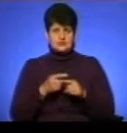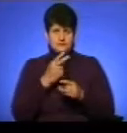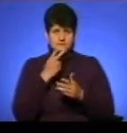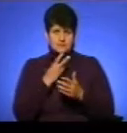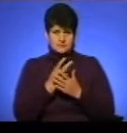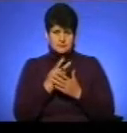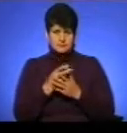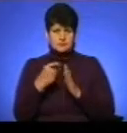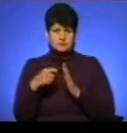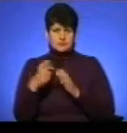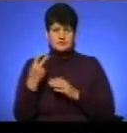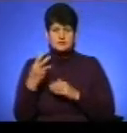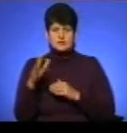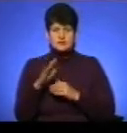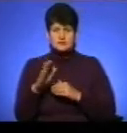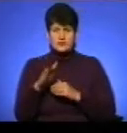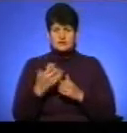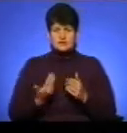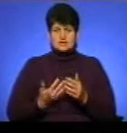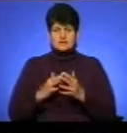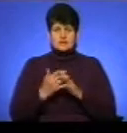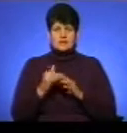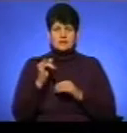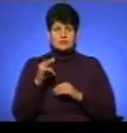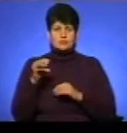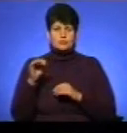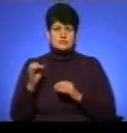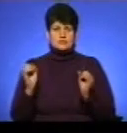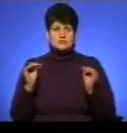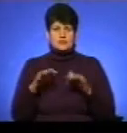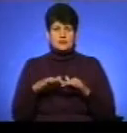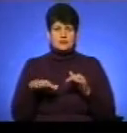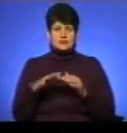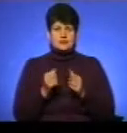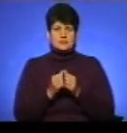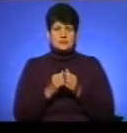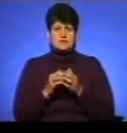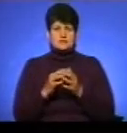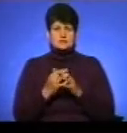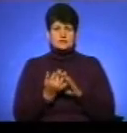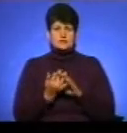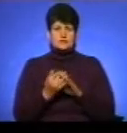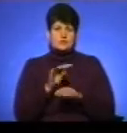кореспонденти зняли 20 вересня. Жителі села Івани Пусти зібралися на майдані біля сільської амбулаторії.